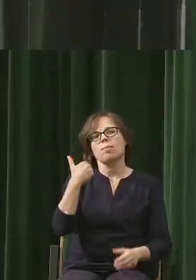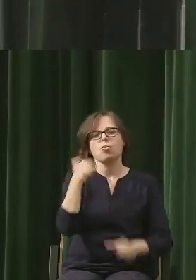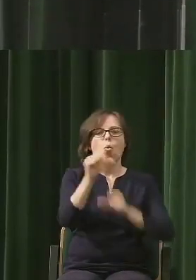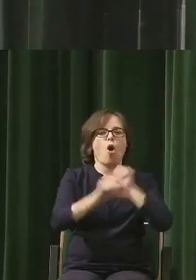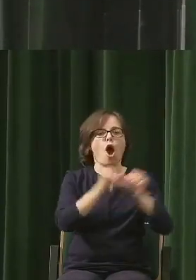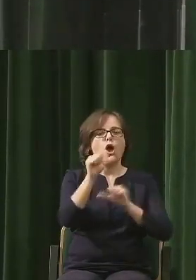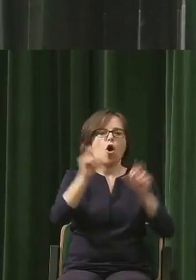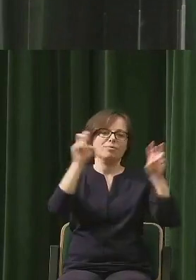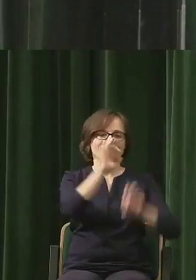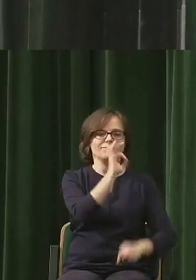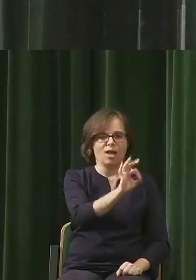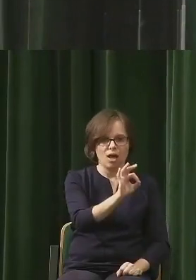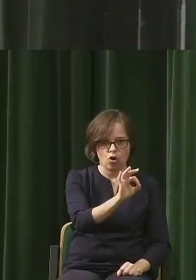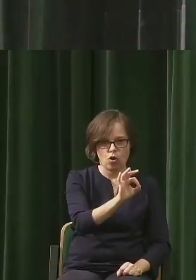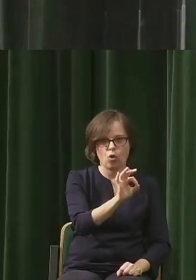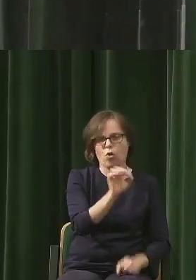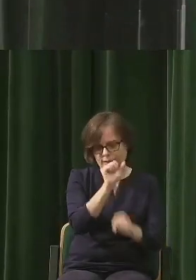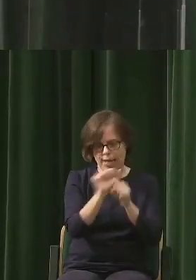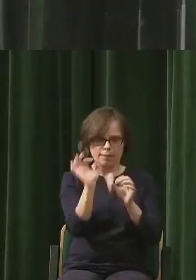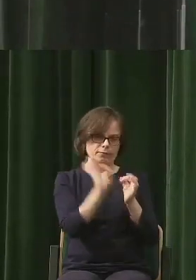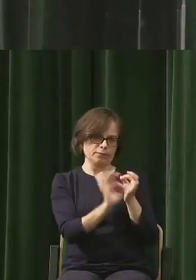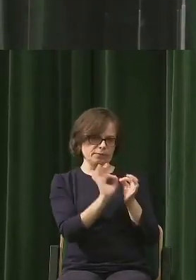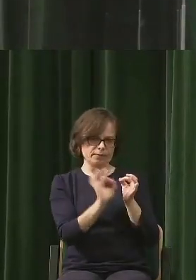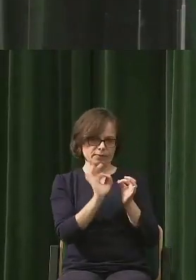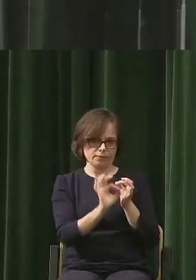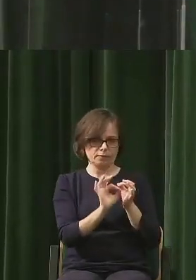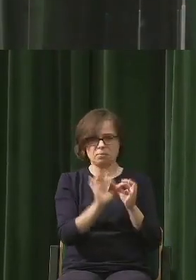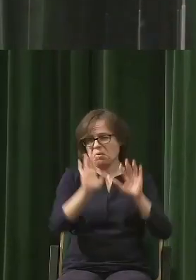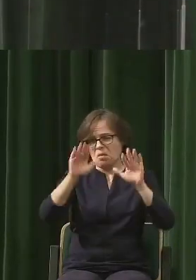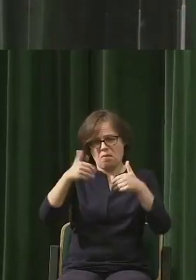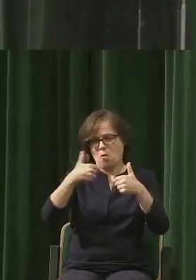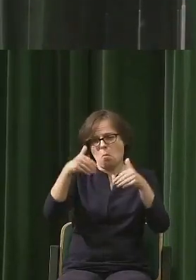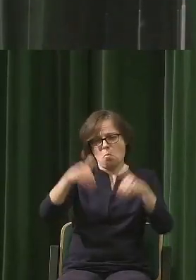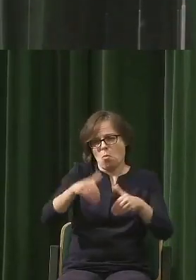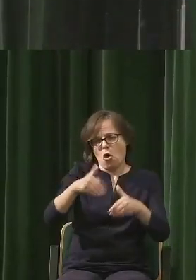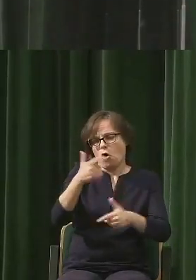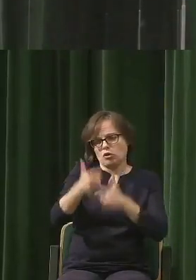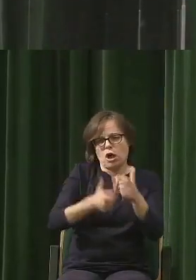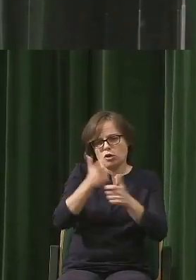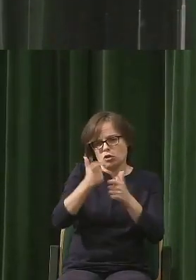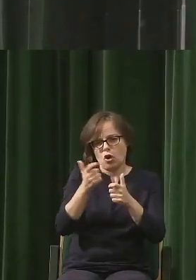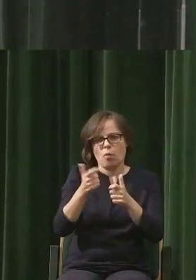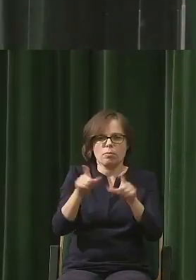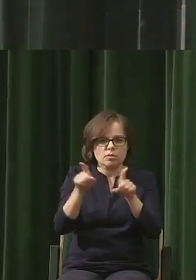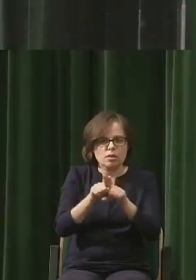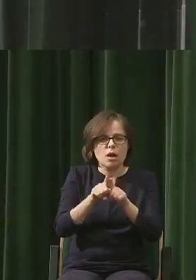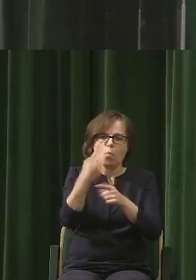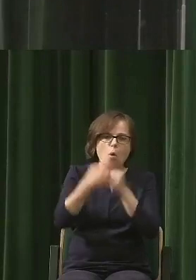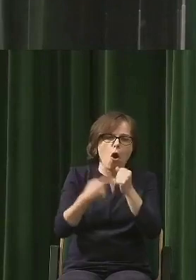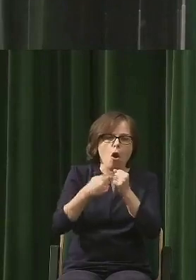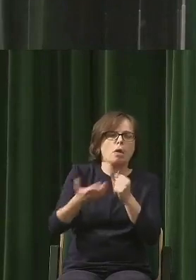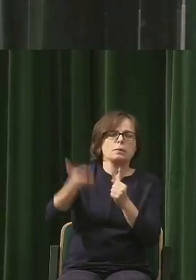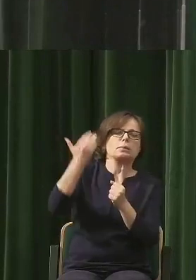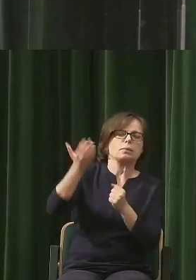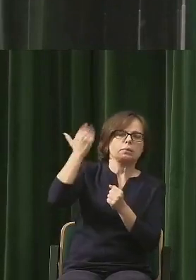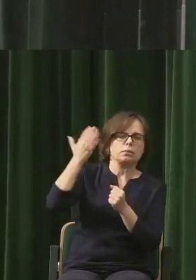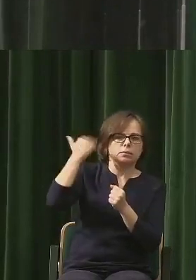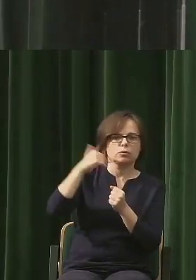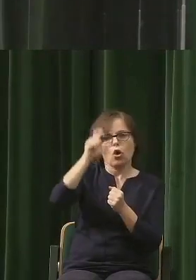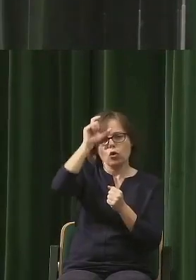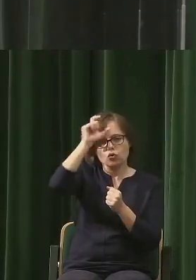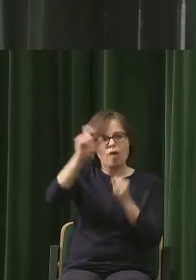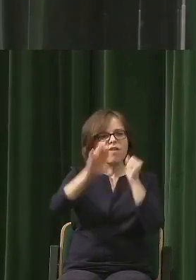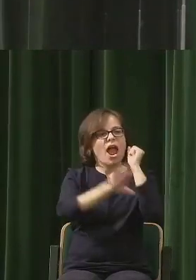roku. Tak naprawdę to można zrobić sobie, no z całkiem niezłe szacunki od czasu, jak człowiek zszedł z